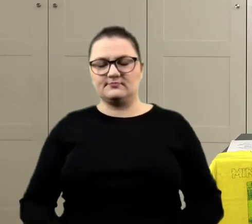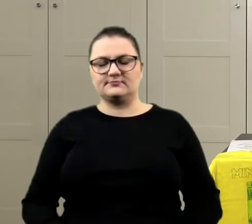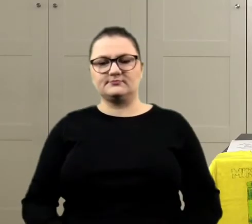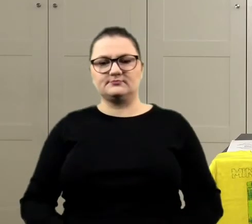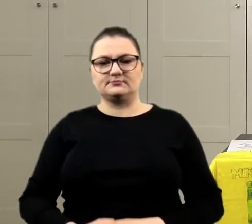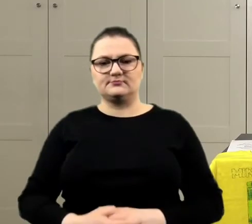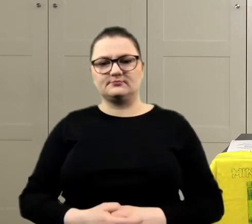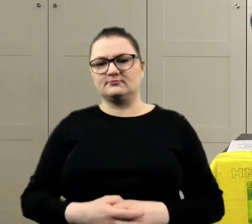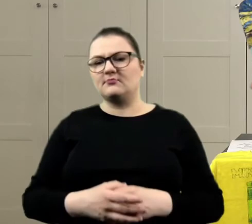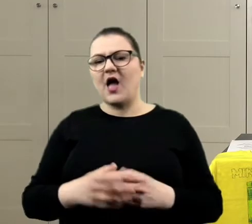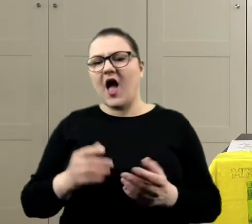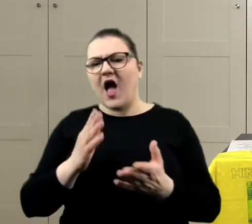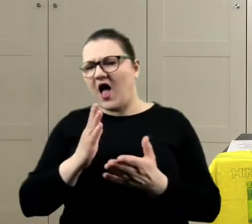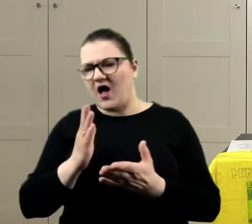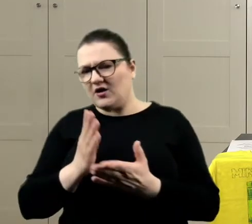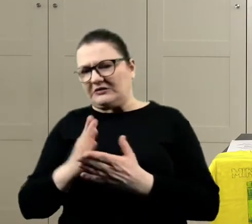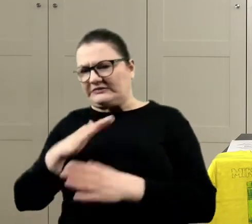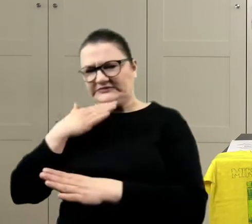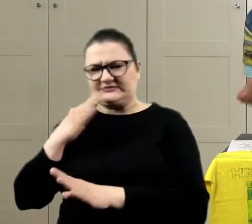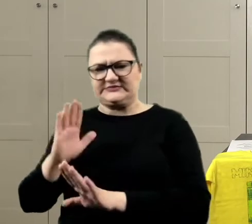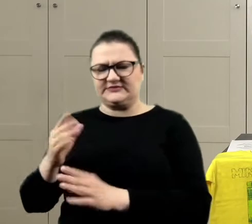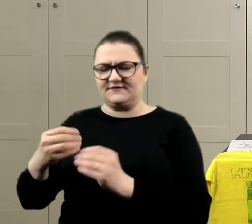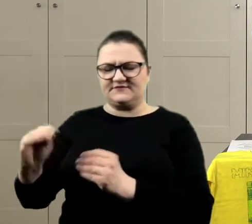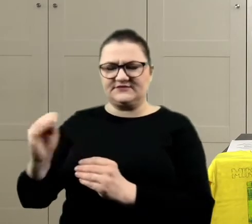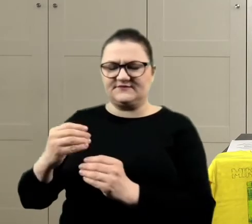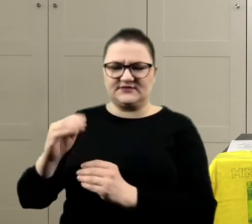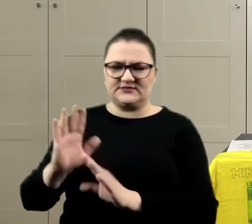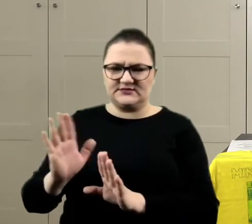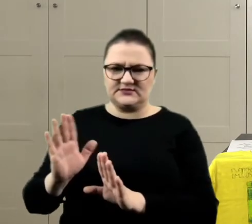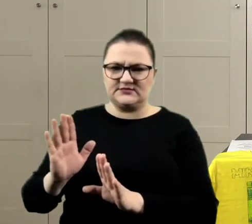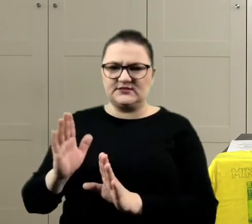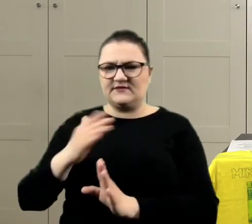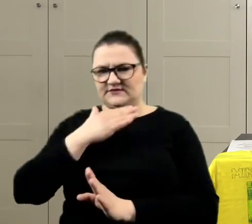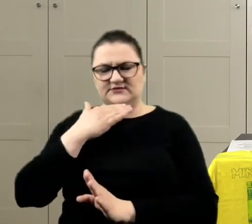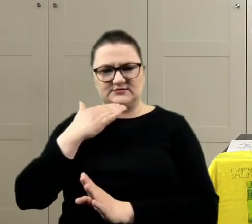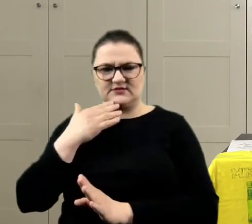Nie, już nie bierz rzadszego. Bierz stąd, bo masz już mało farby.